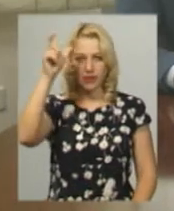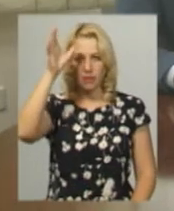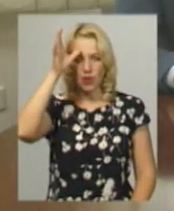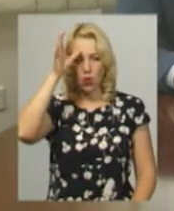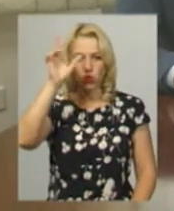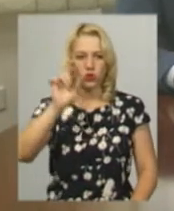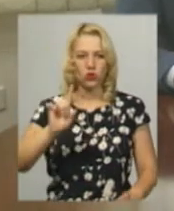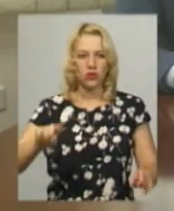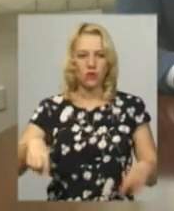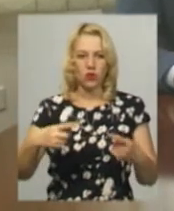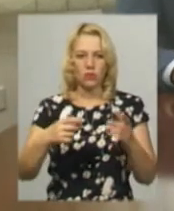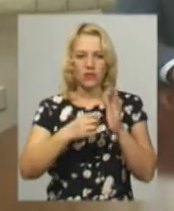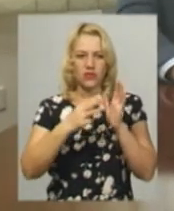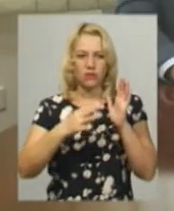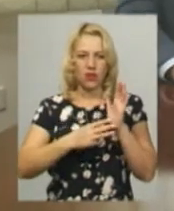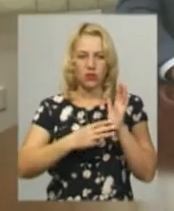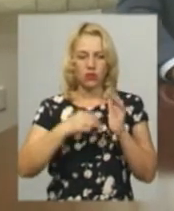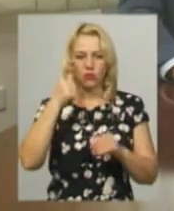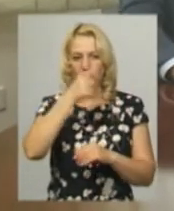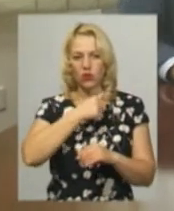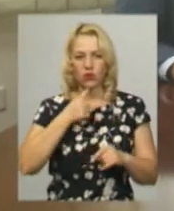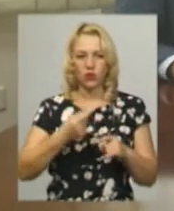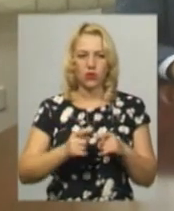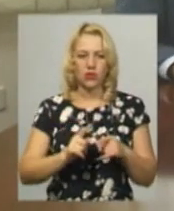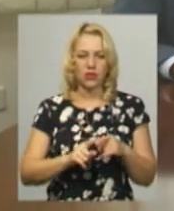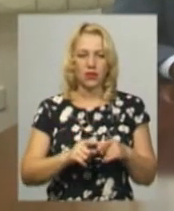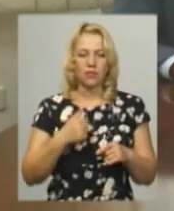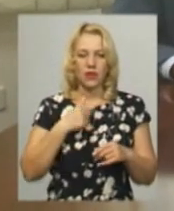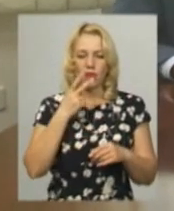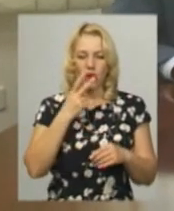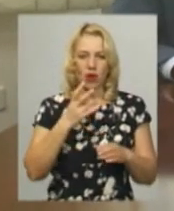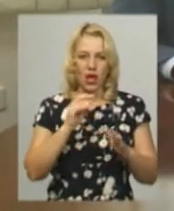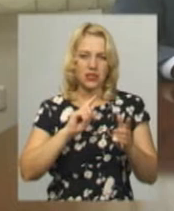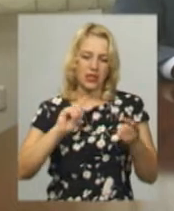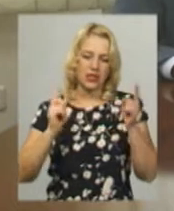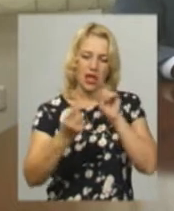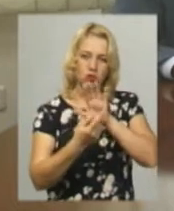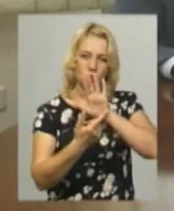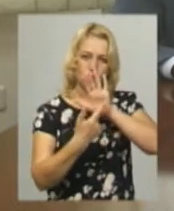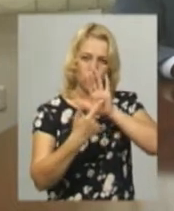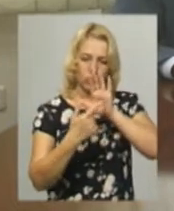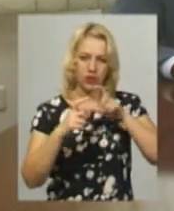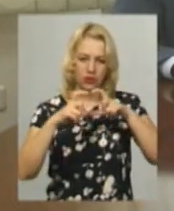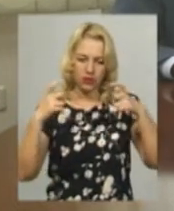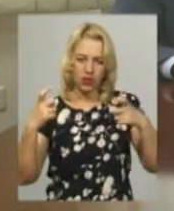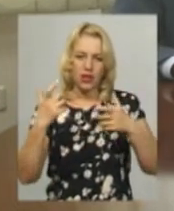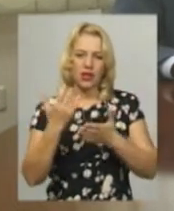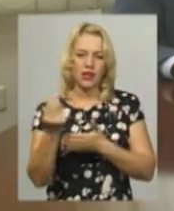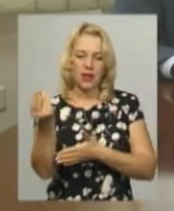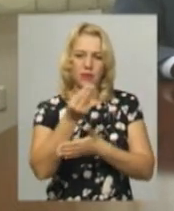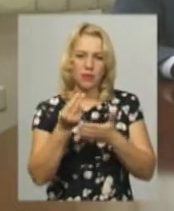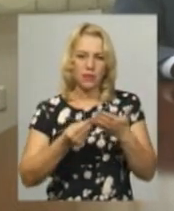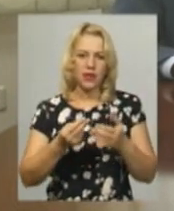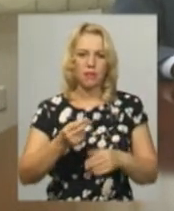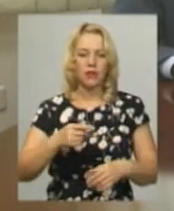створений в 18-му році. На дворотній стороні ми вам показували надруковане зображення будівлі президії